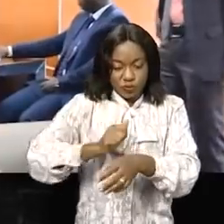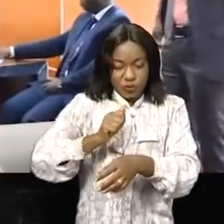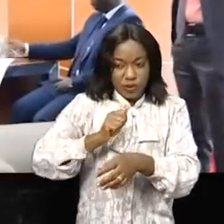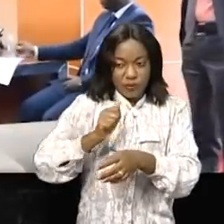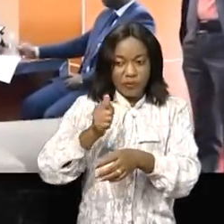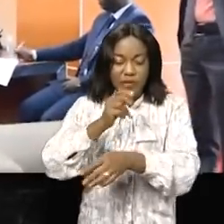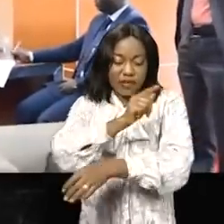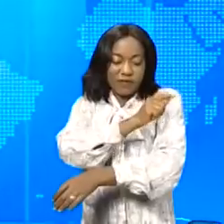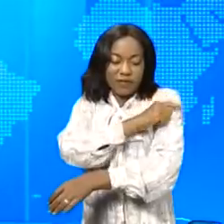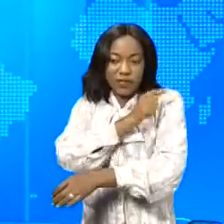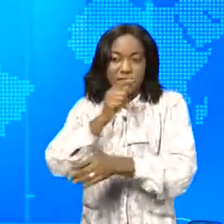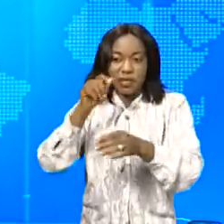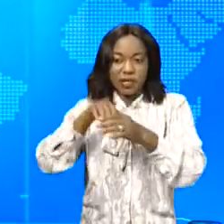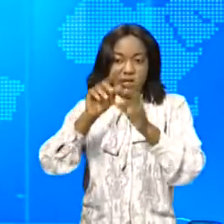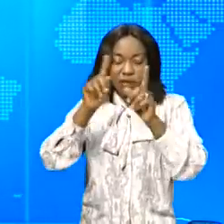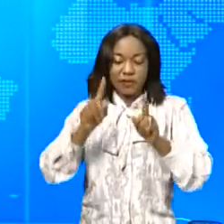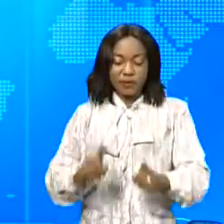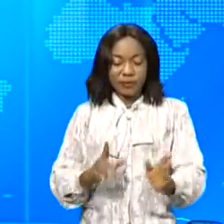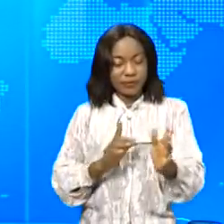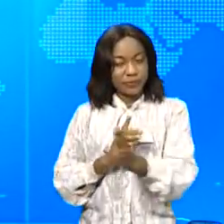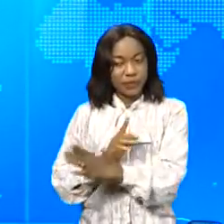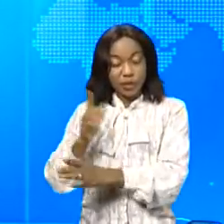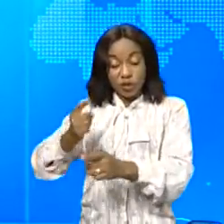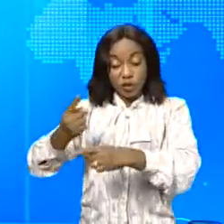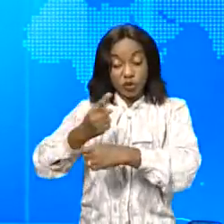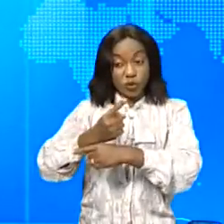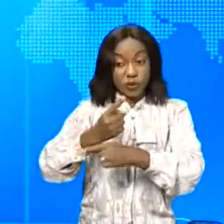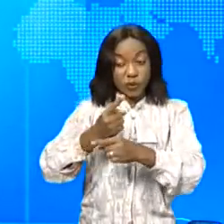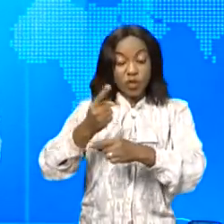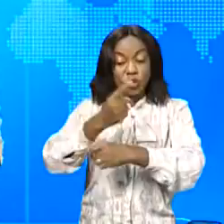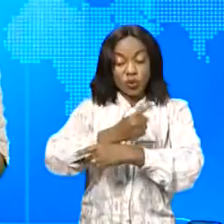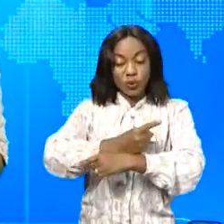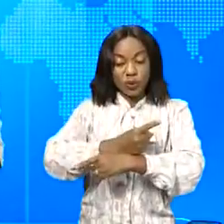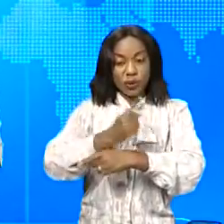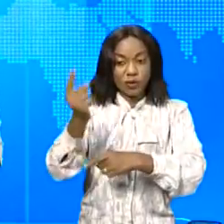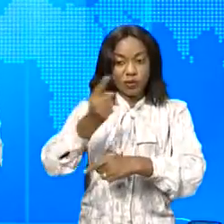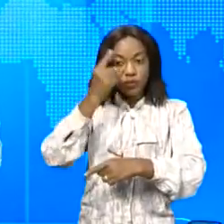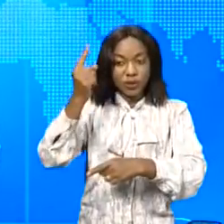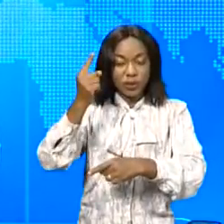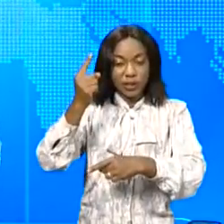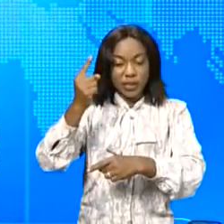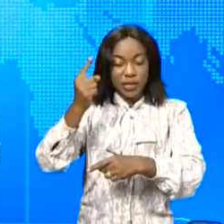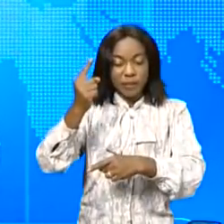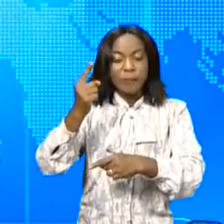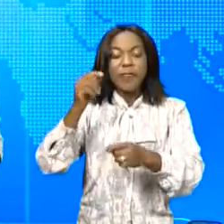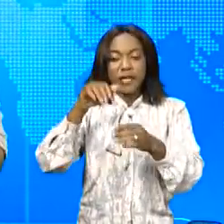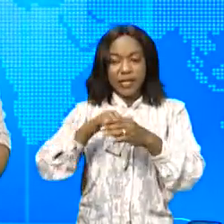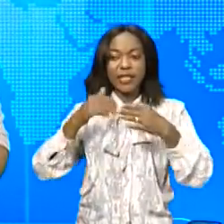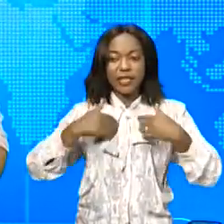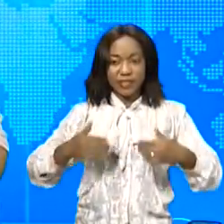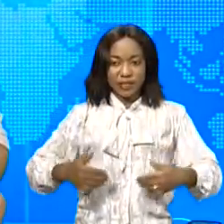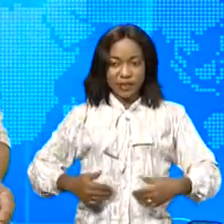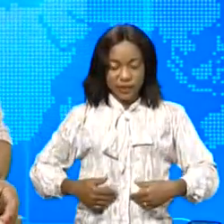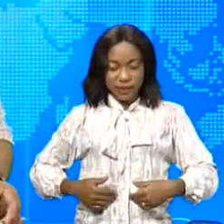africain. À l'occasion de la journée mondiale de la santé célébrée le 7 avril de chaque année, une